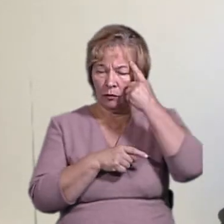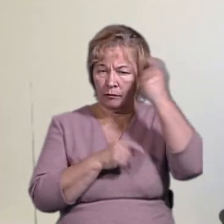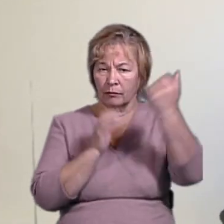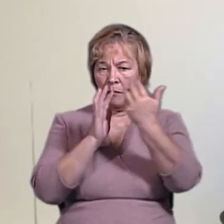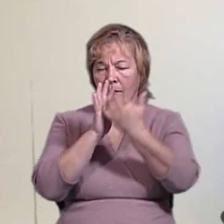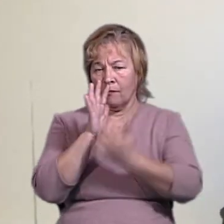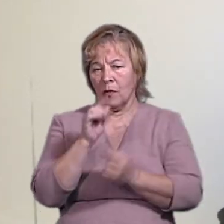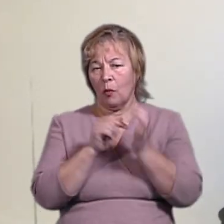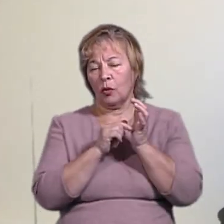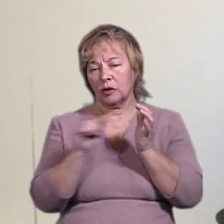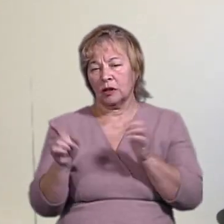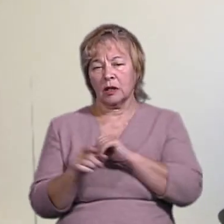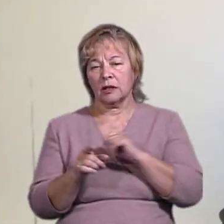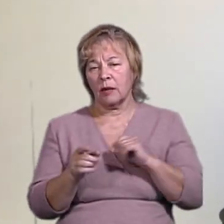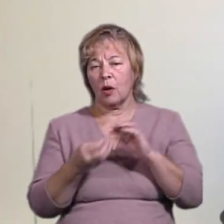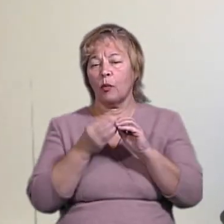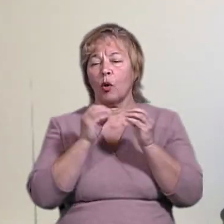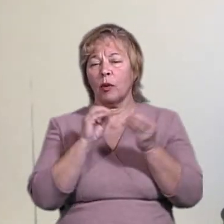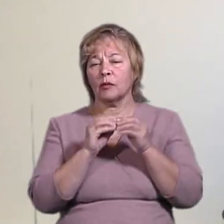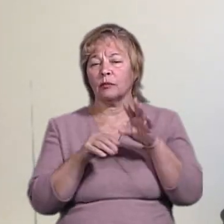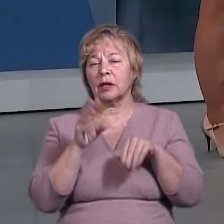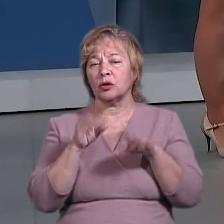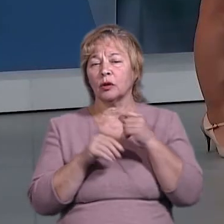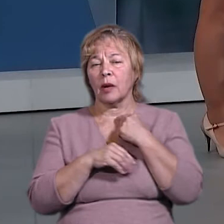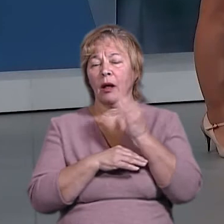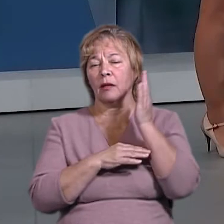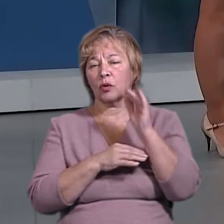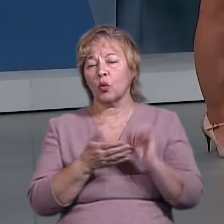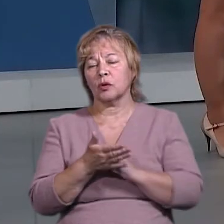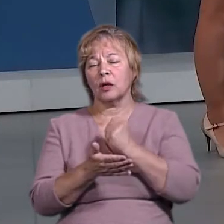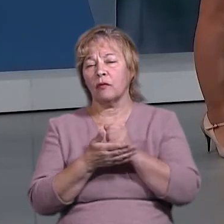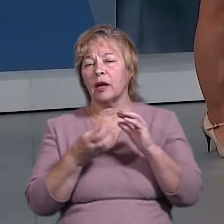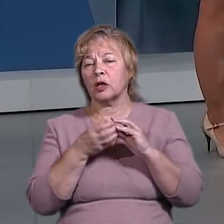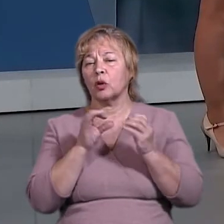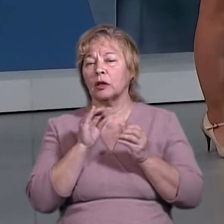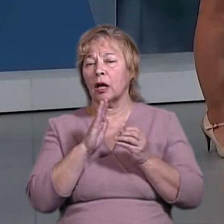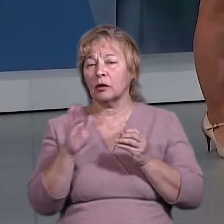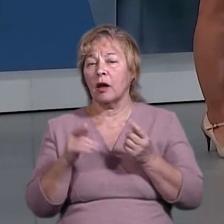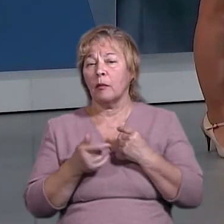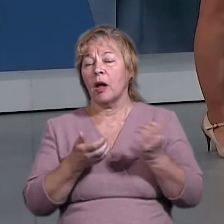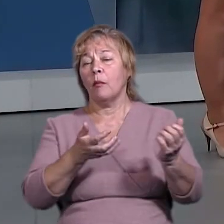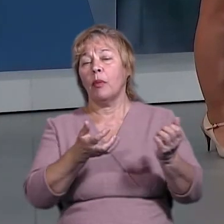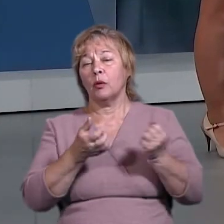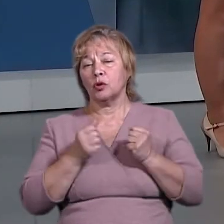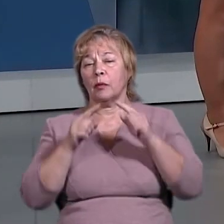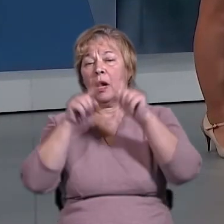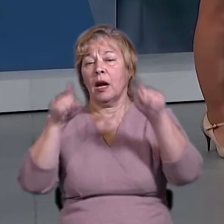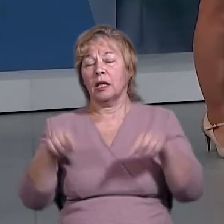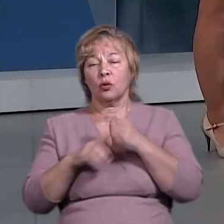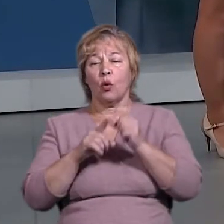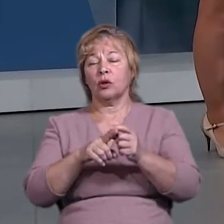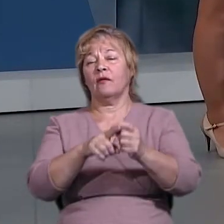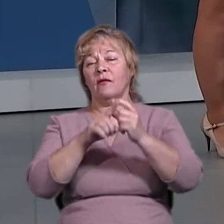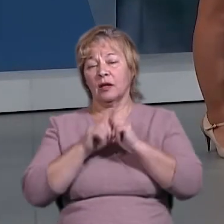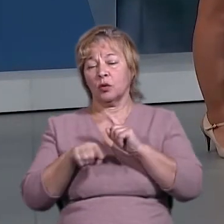процесу і саме проблеми з підрахунком голосів, встановленням результатів. Але ми отримаємо лист, відповідь